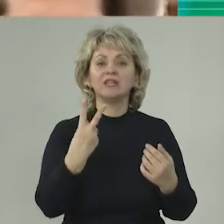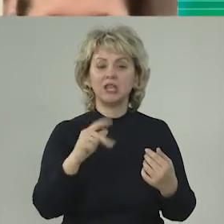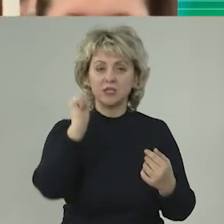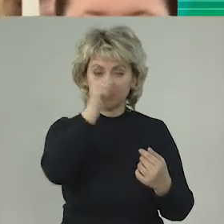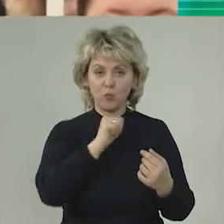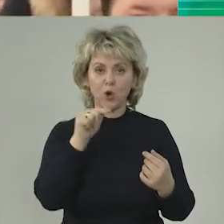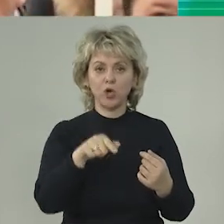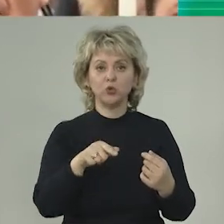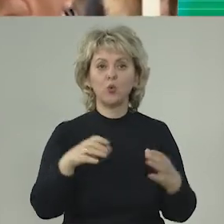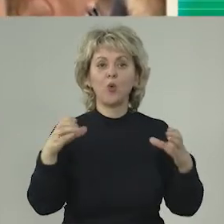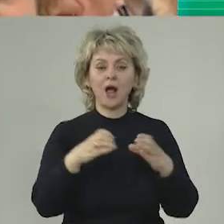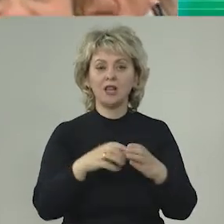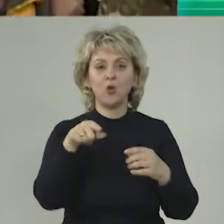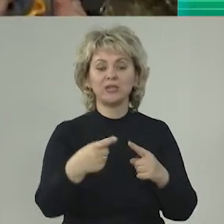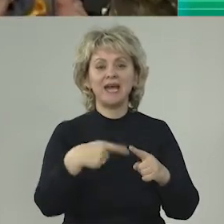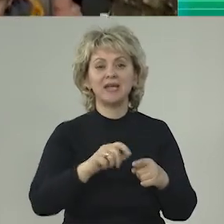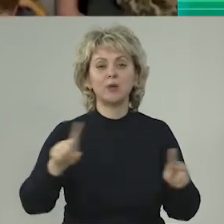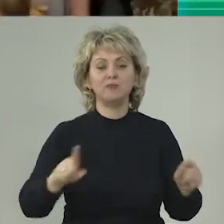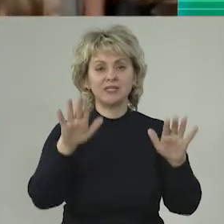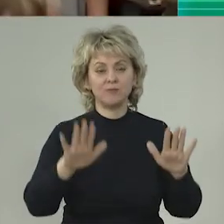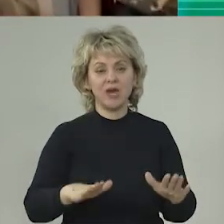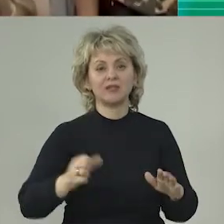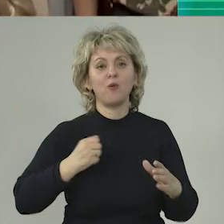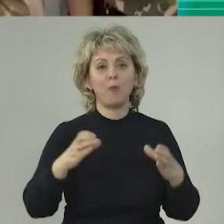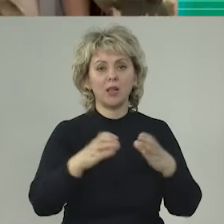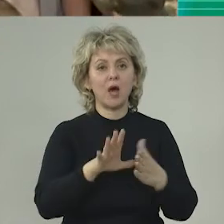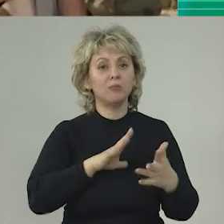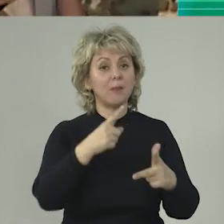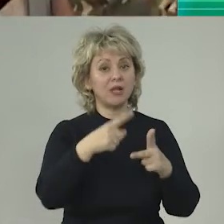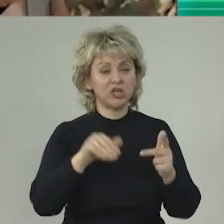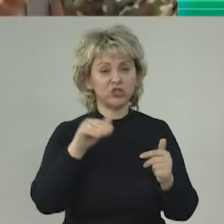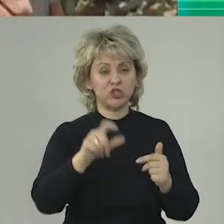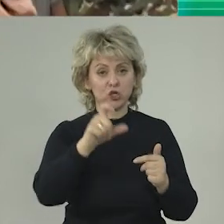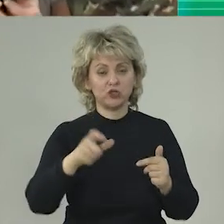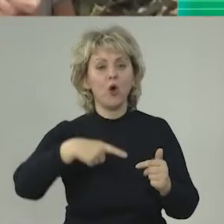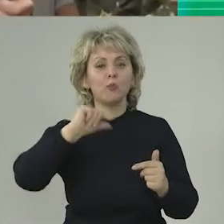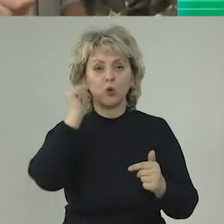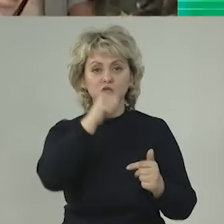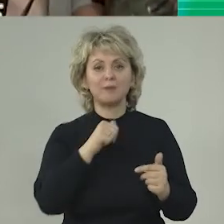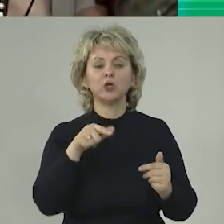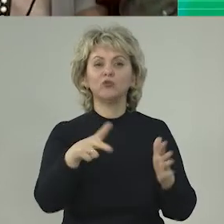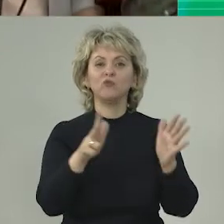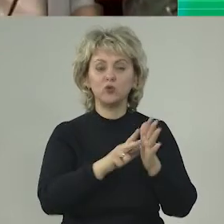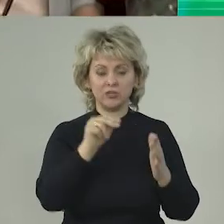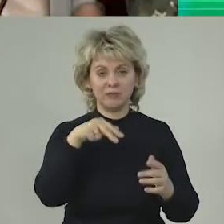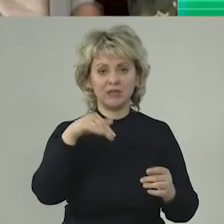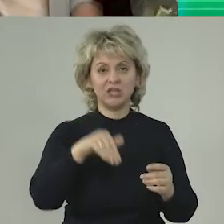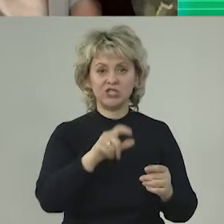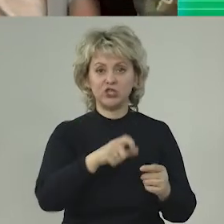2013 году, в колонии бессмертного полка проходило полторы тысячи человек. В прошлом году восемь лет.